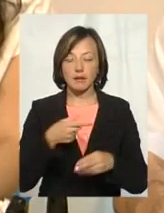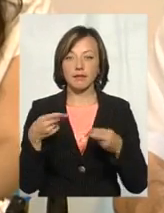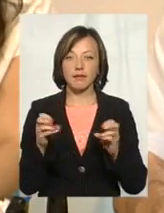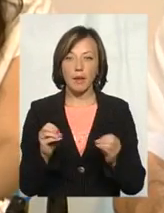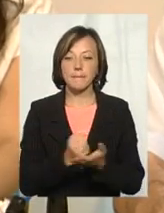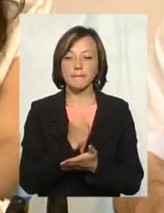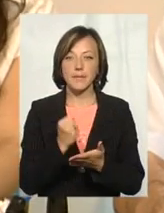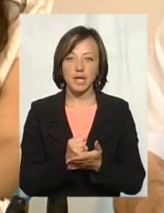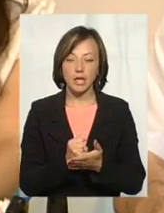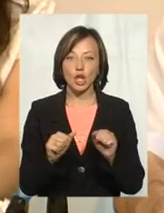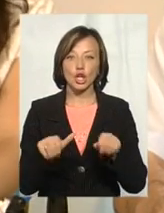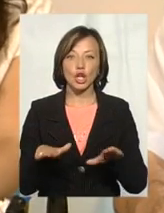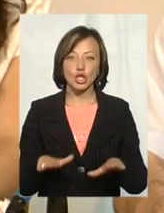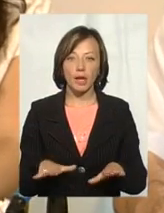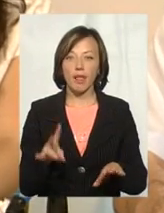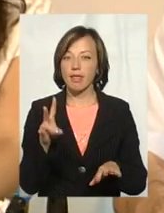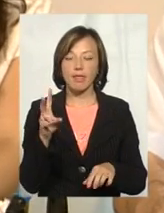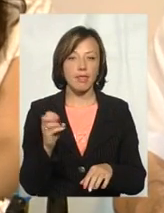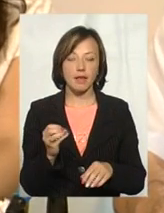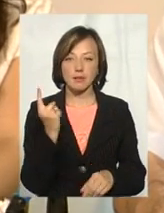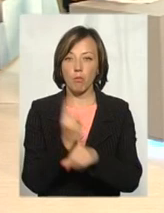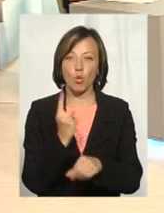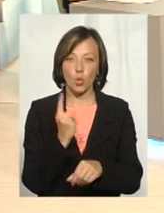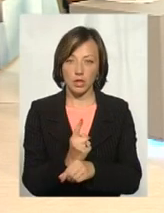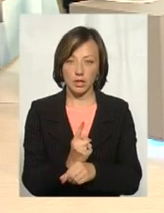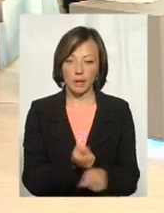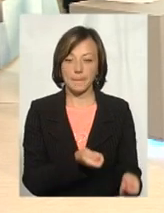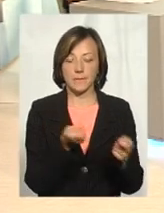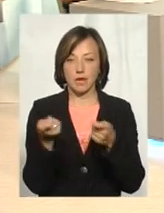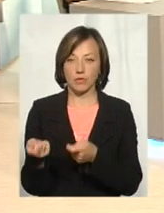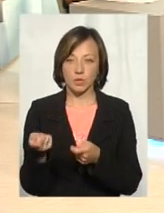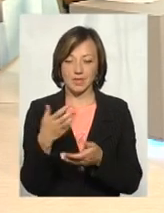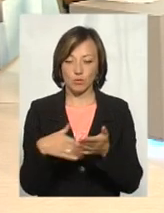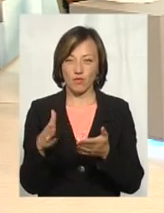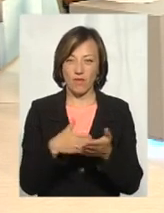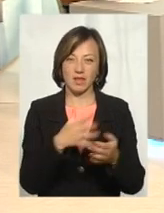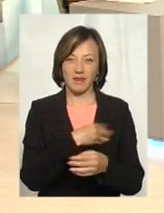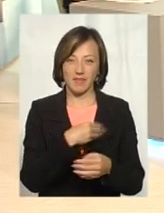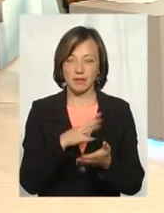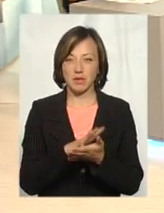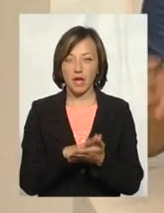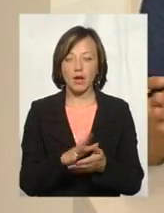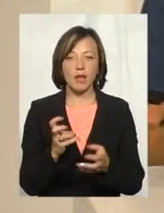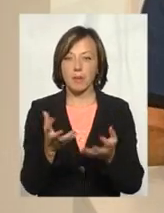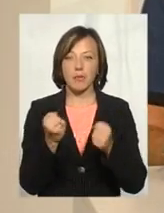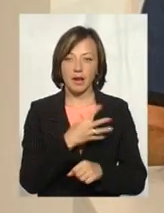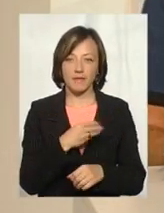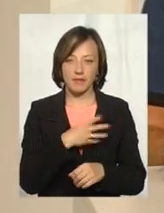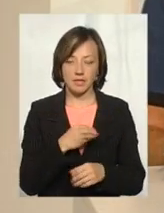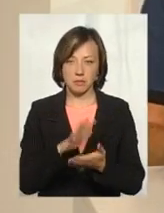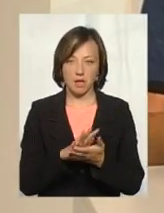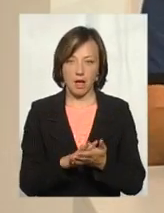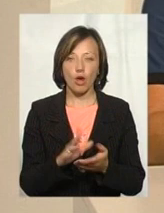прийняли рішення не приймати, заборонити, скасувати ці угоди і так далі, тому подібне, щоб не приймати львівське